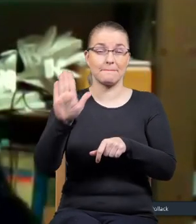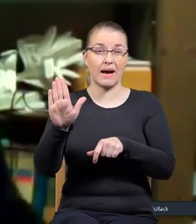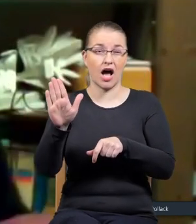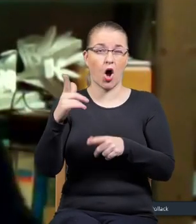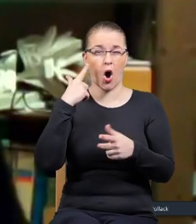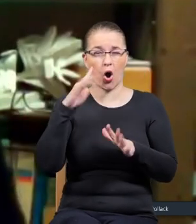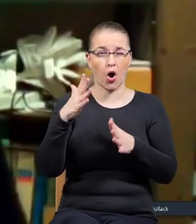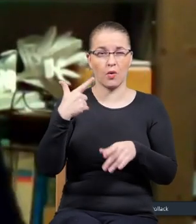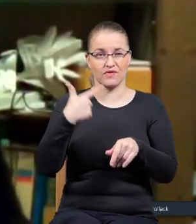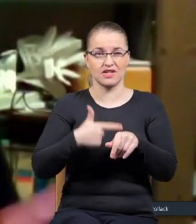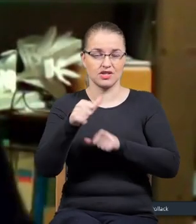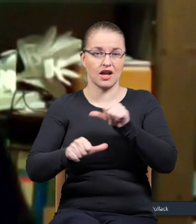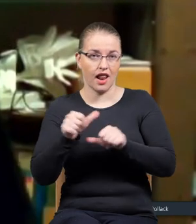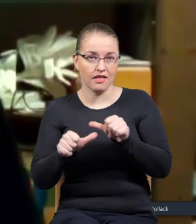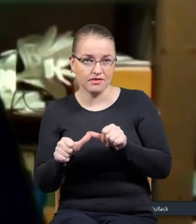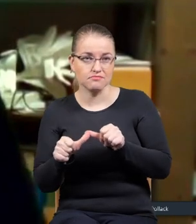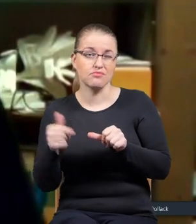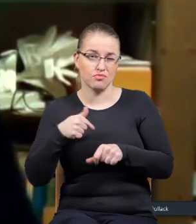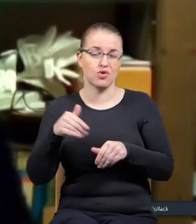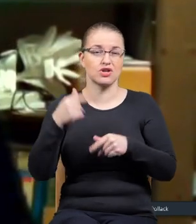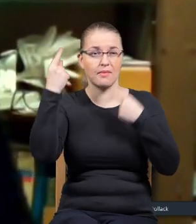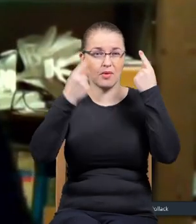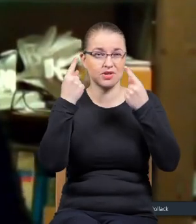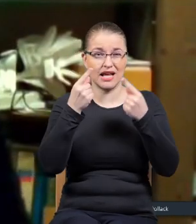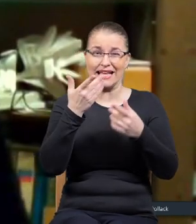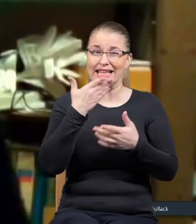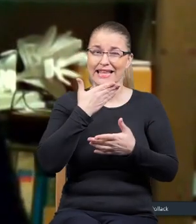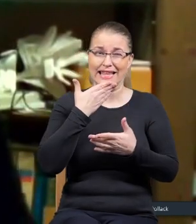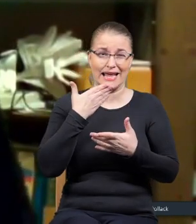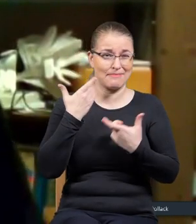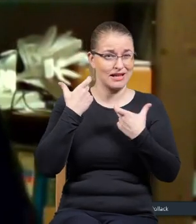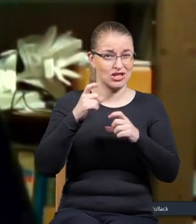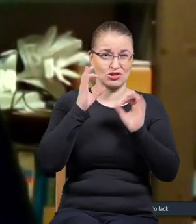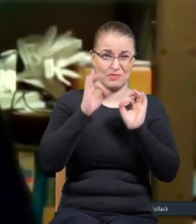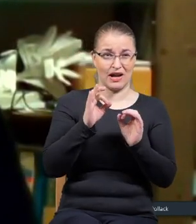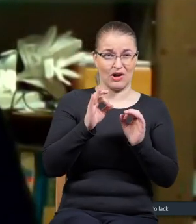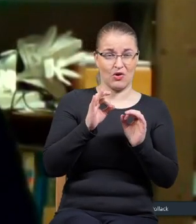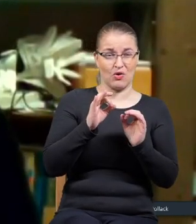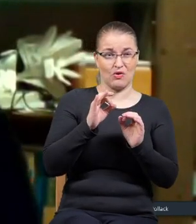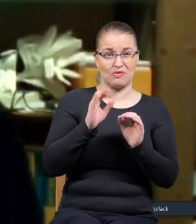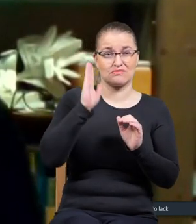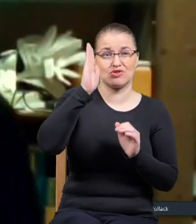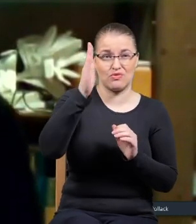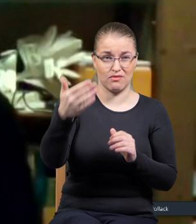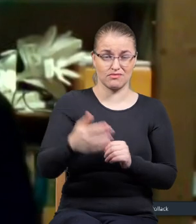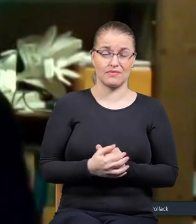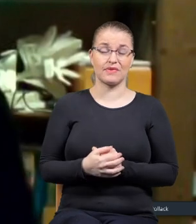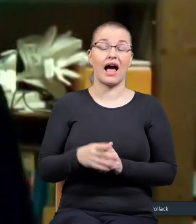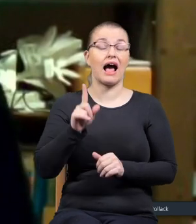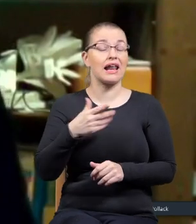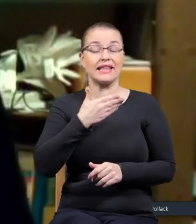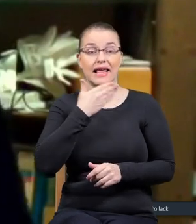około tam 20 lat, więc można sobie domyślać, że nic dobrego się nie stało. Ale to jednak nie